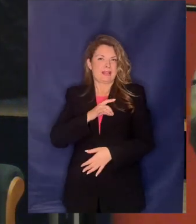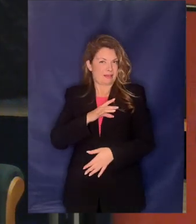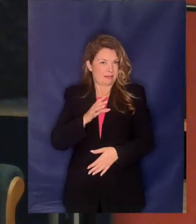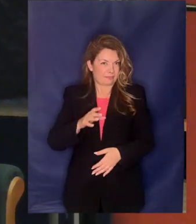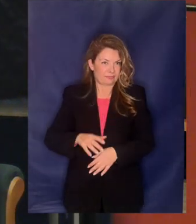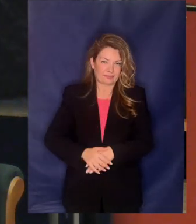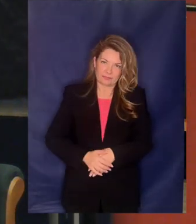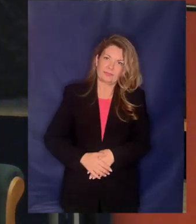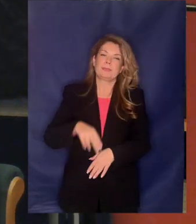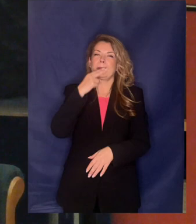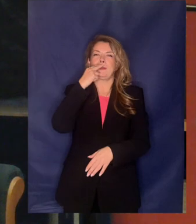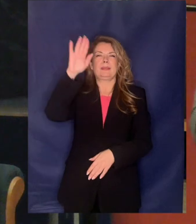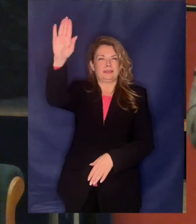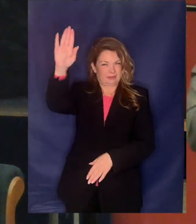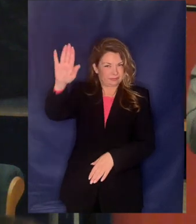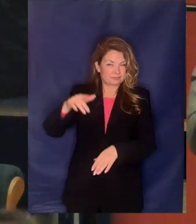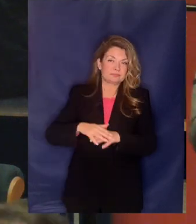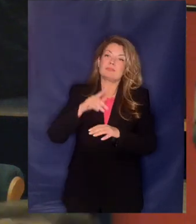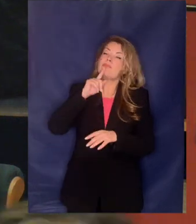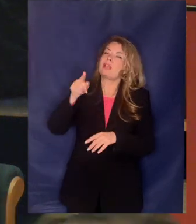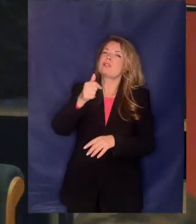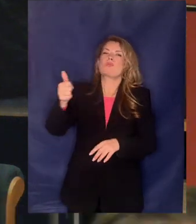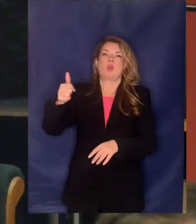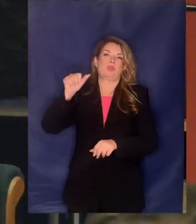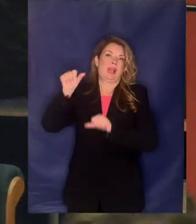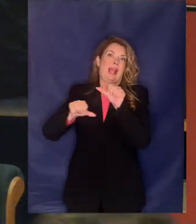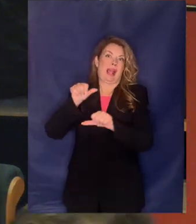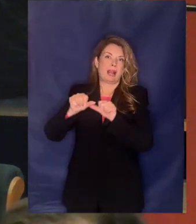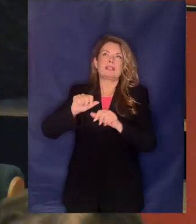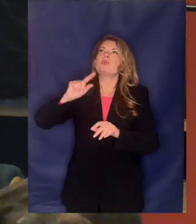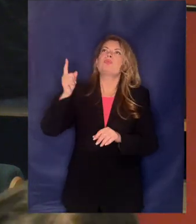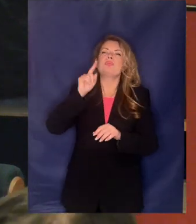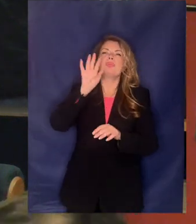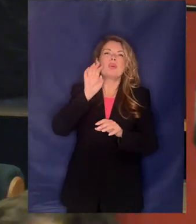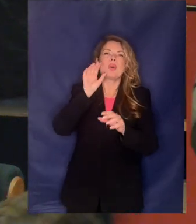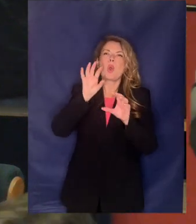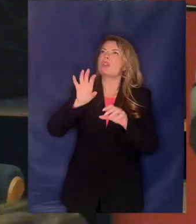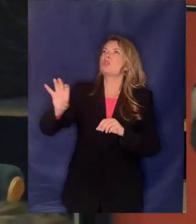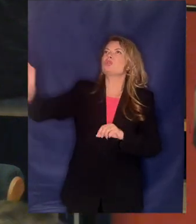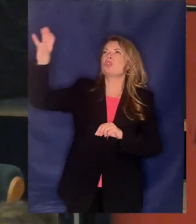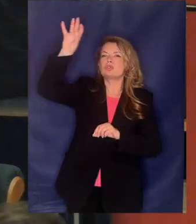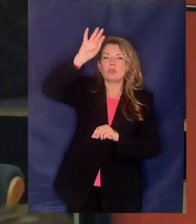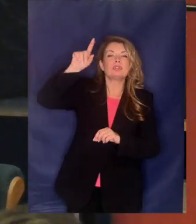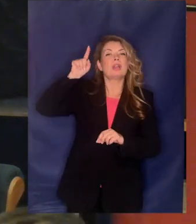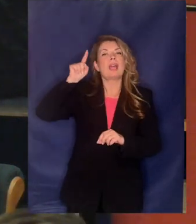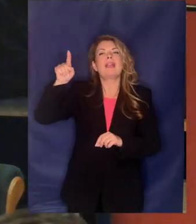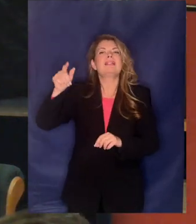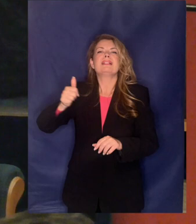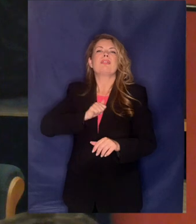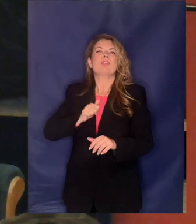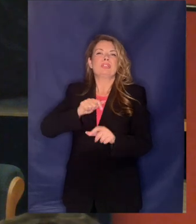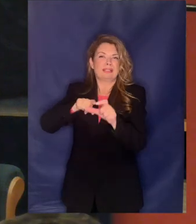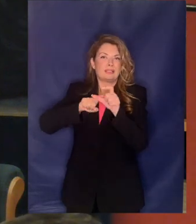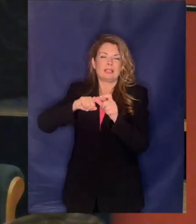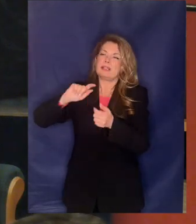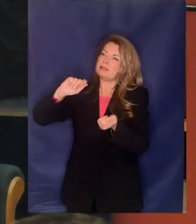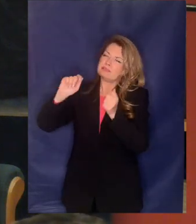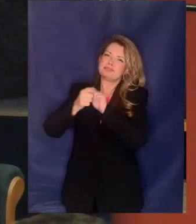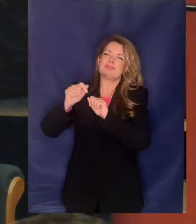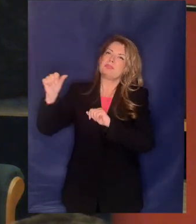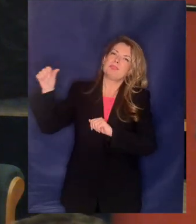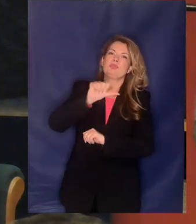εμείς προσφεύγουμε ξεκινούμε ένα μεγάλο αγώνα έχοντας την ευθύνη στις συνδικαλιστές της